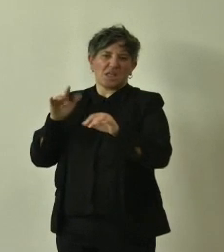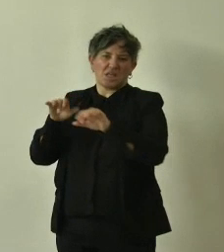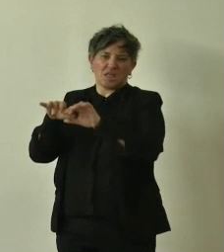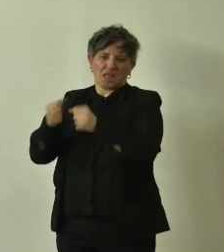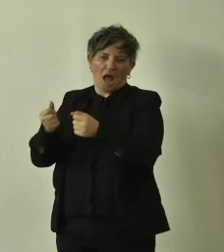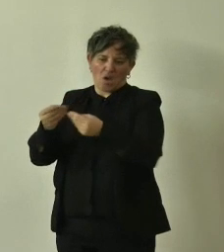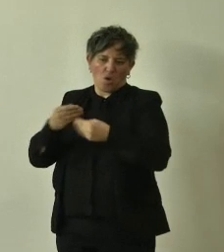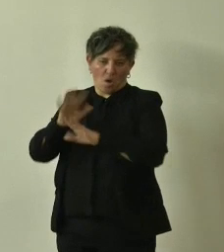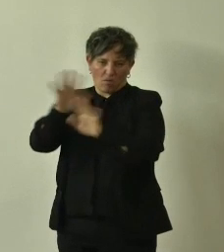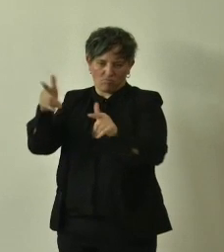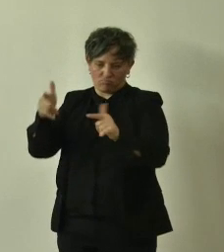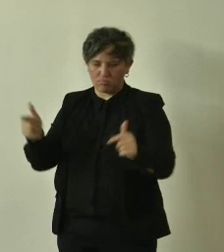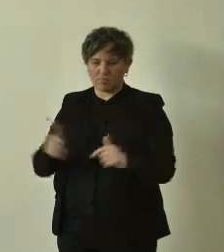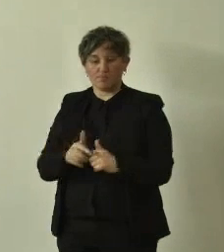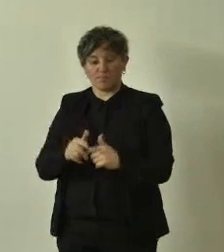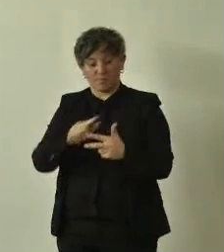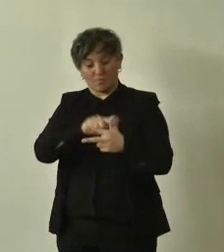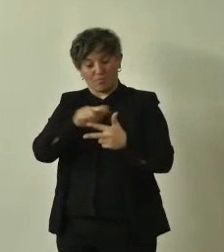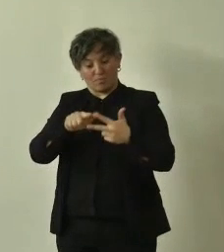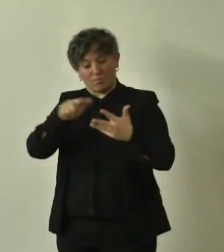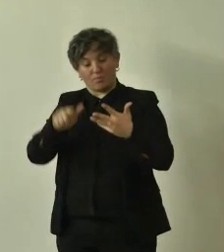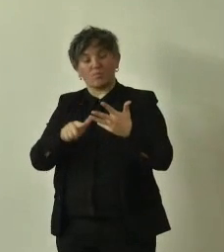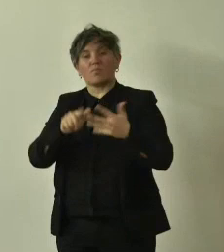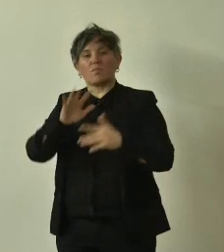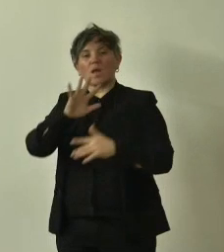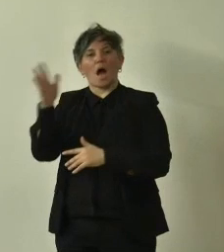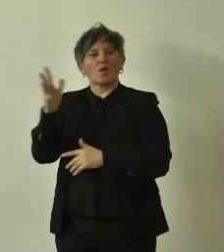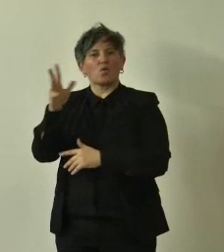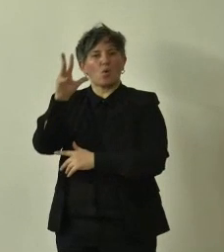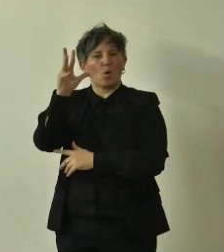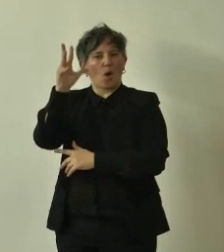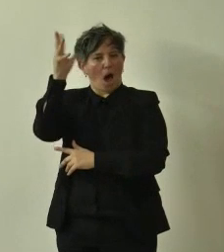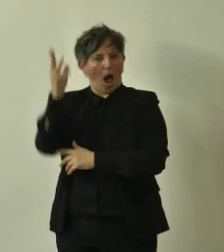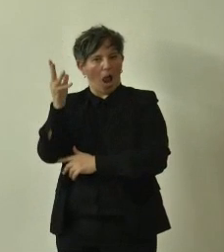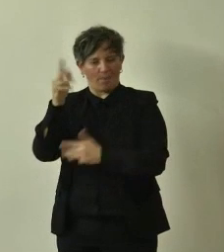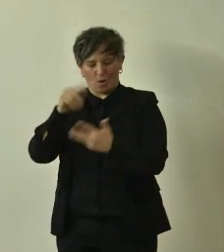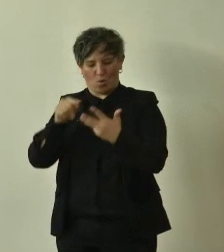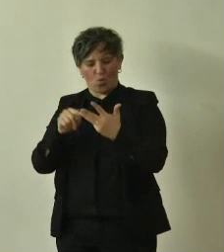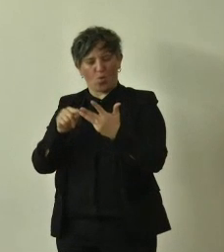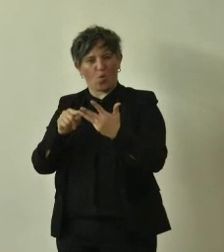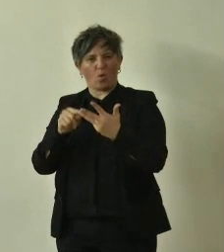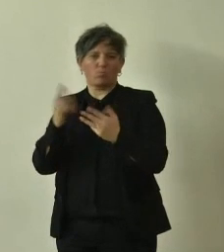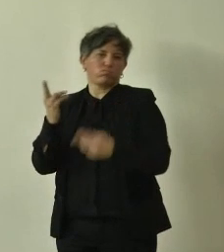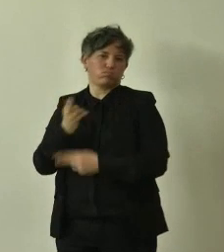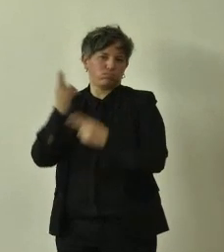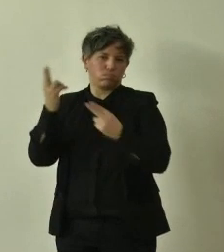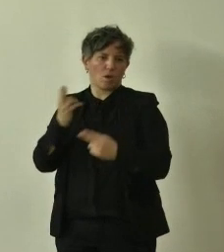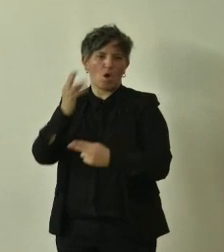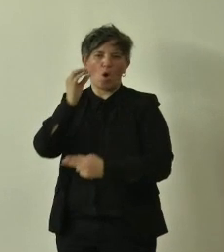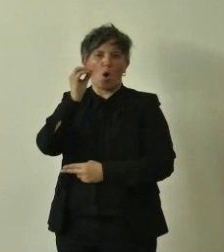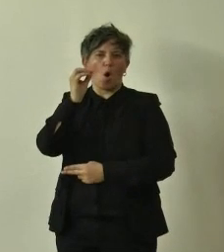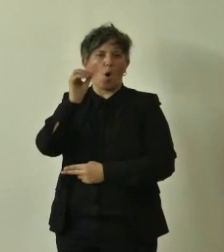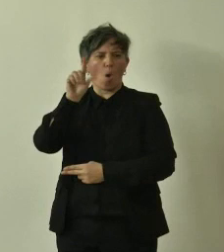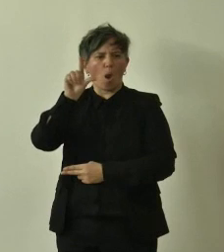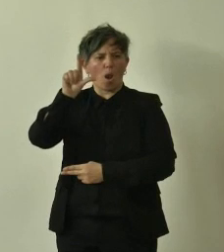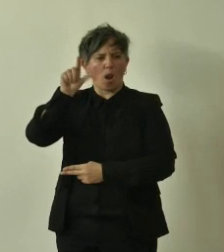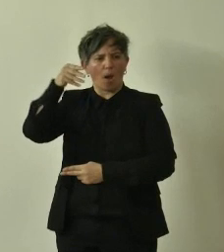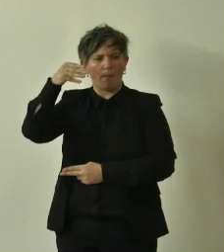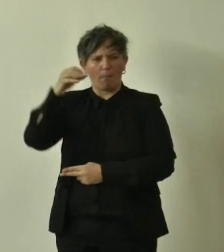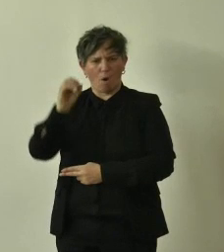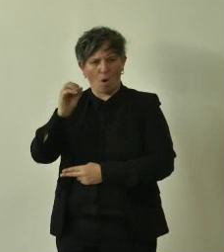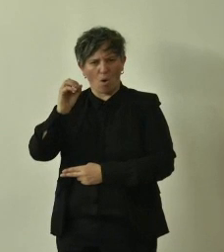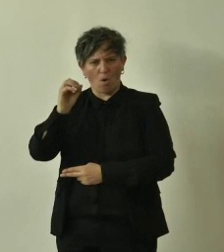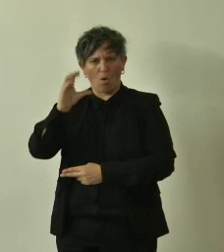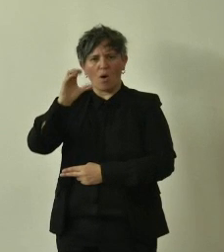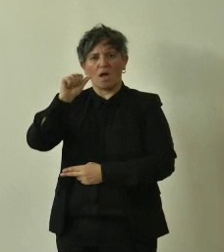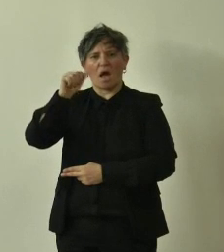quarto albero deceduto diciamo così è un olmo campestre che si trovava a Castelnuovo Rangone questo